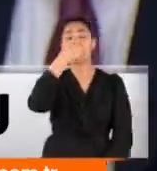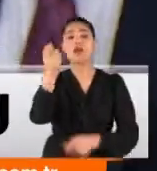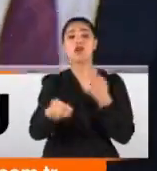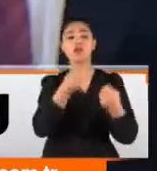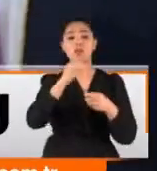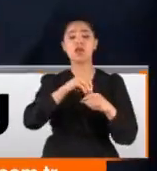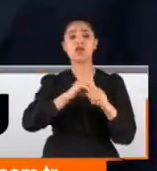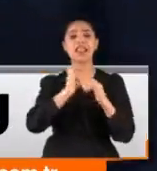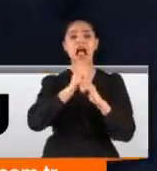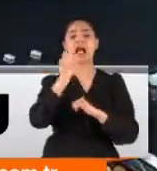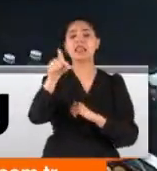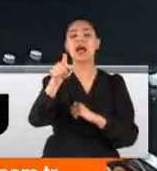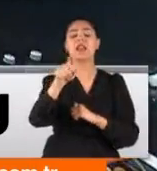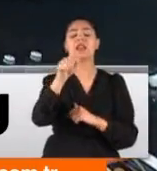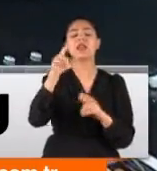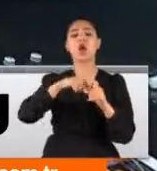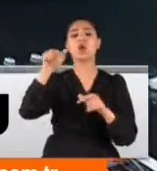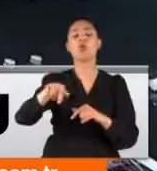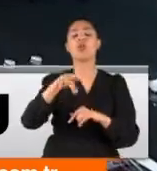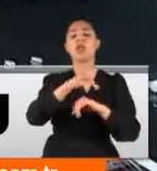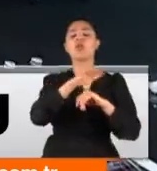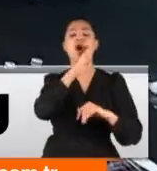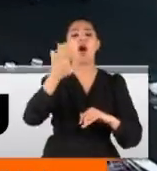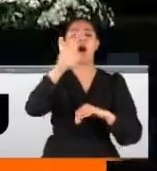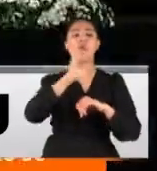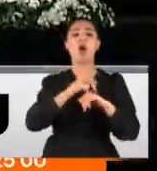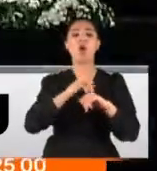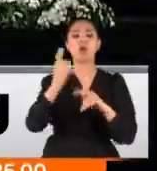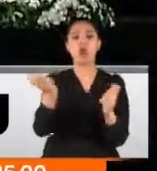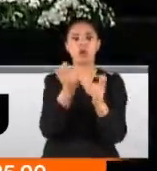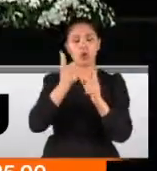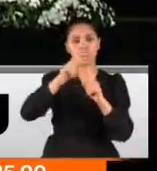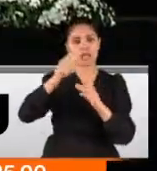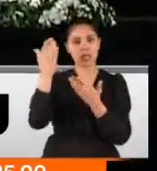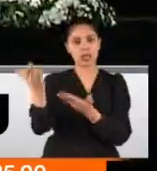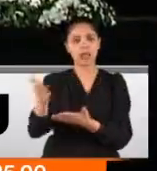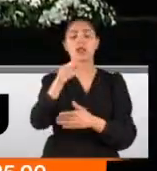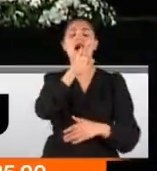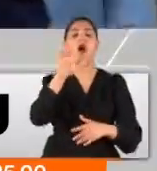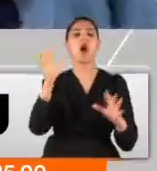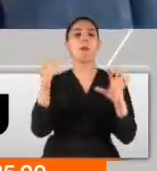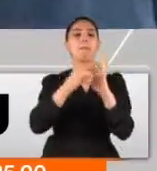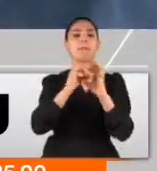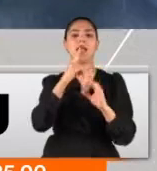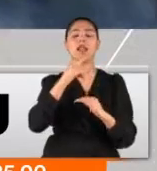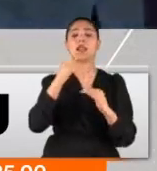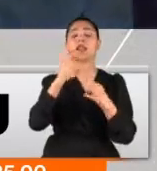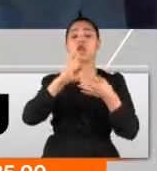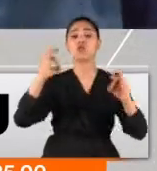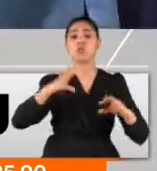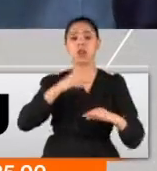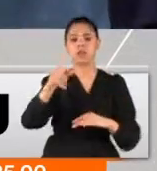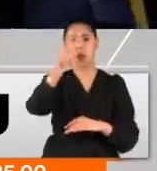ise Antalya'daki Güneydoğu Avrupa ülkeleri zirvesine ayırdı. Sözlerinin adresinde Avrupa Birliği vardı. Türkiye'nin